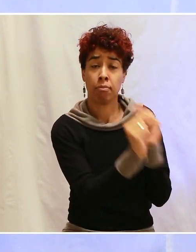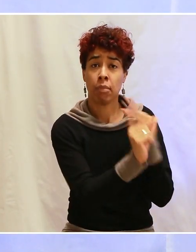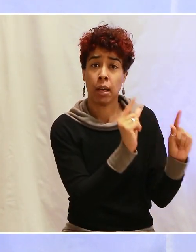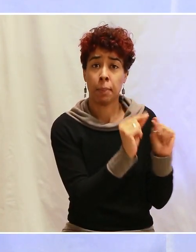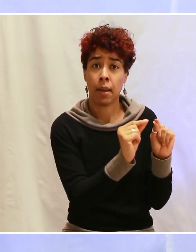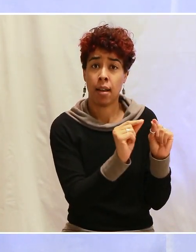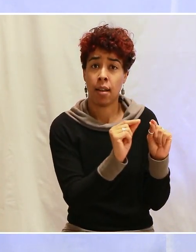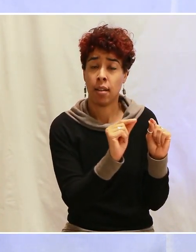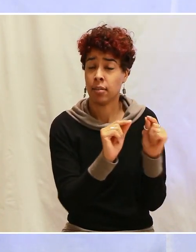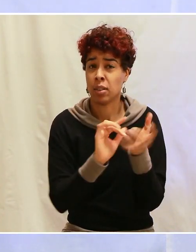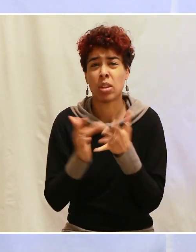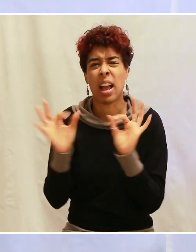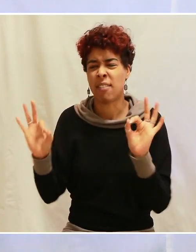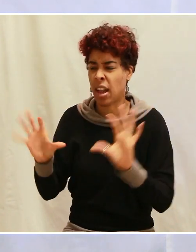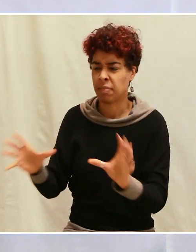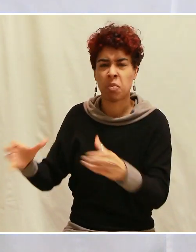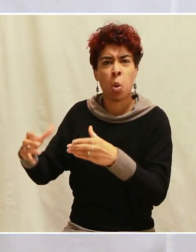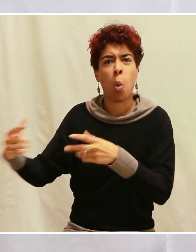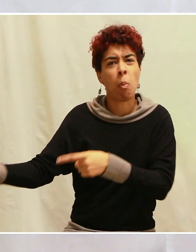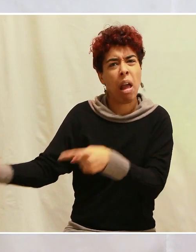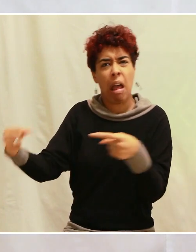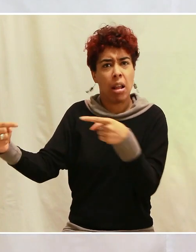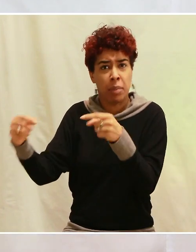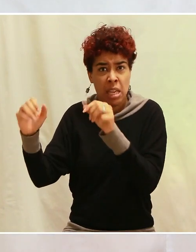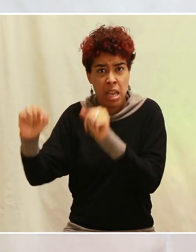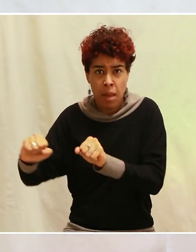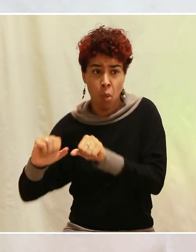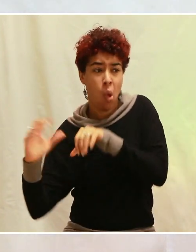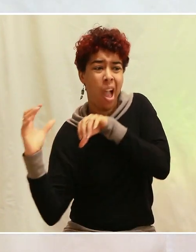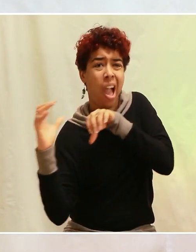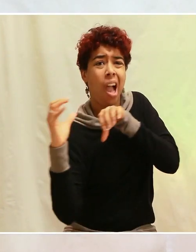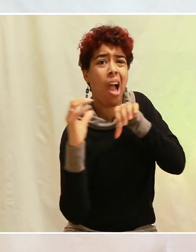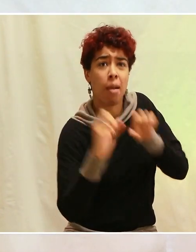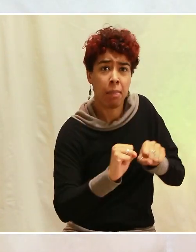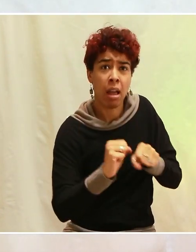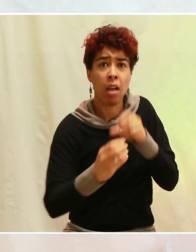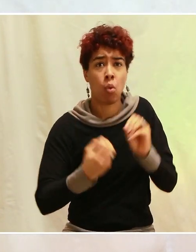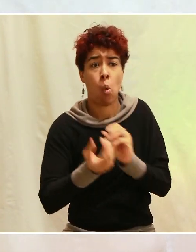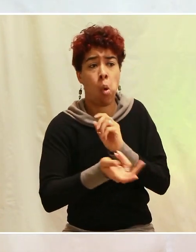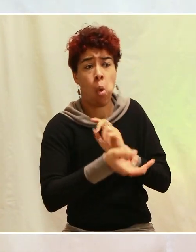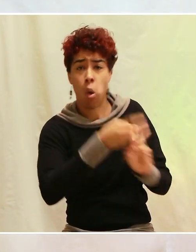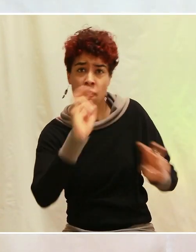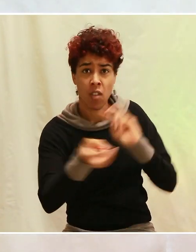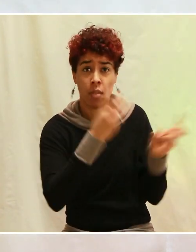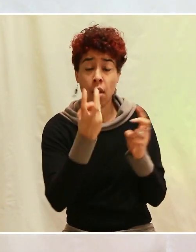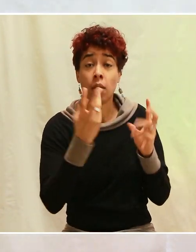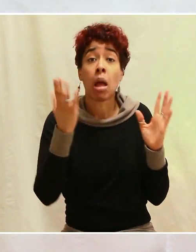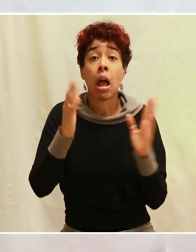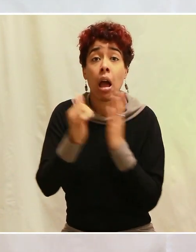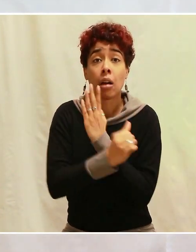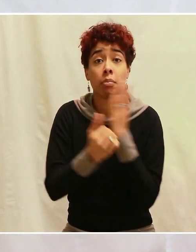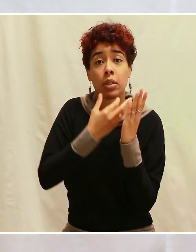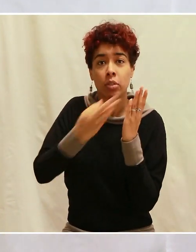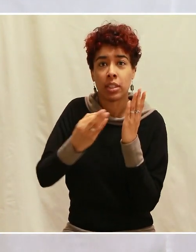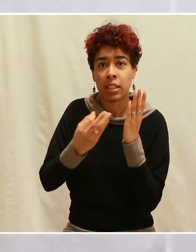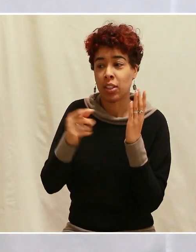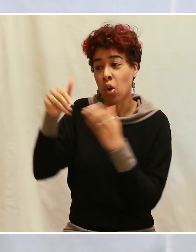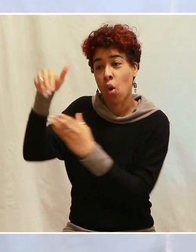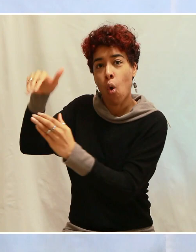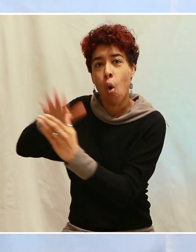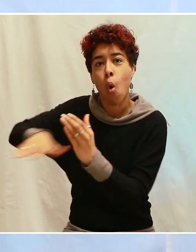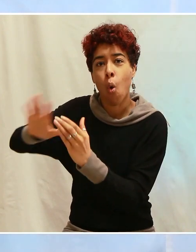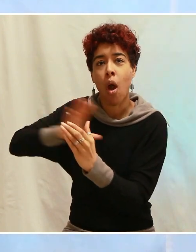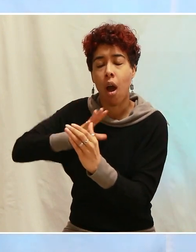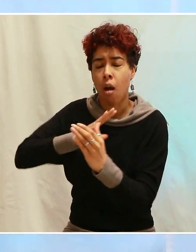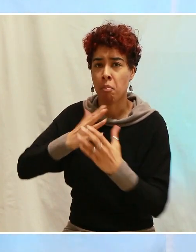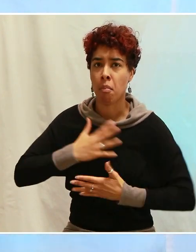Et bien toutes les forces ennemies qui sont autour de lui, qui pourraient tenter de les attaquer ou de les dépouiller, et bien la Bible nous dit qu'il y une peur qui vient sur